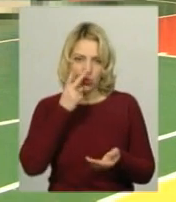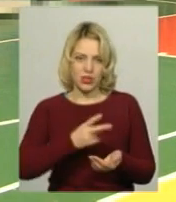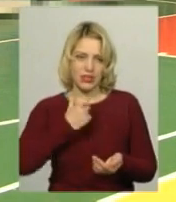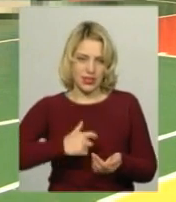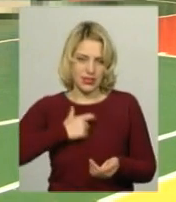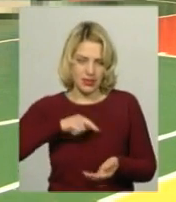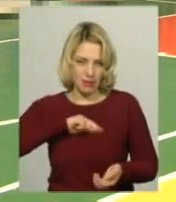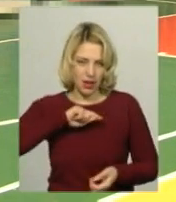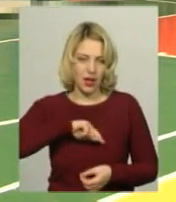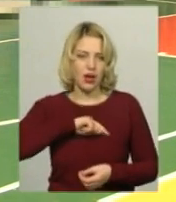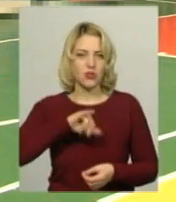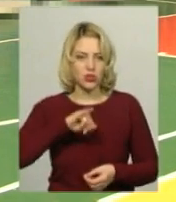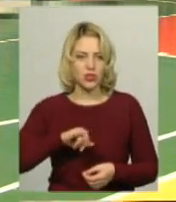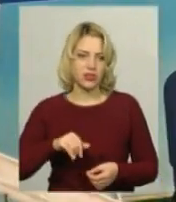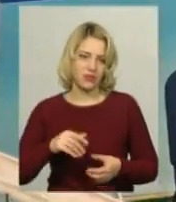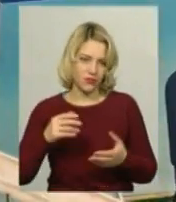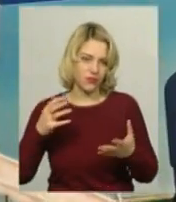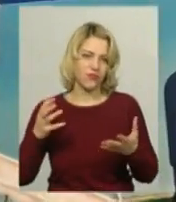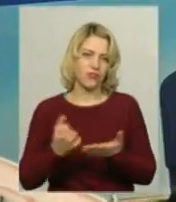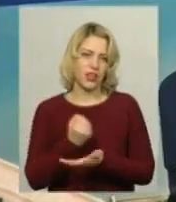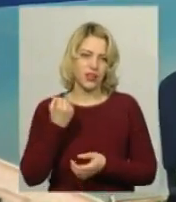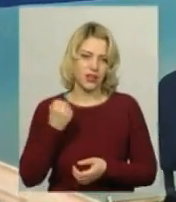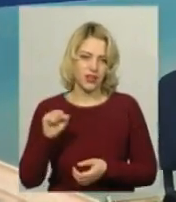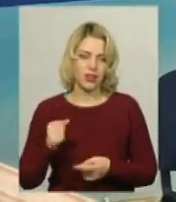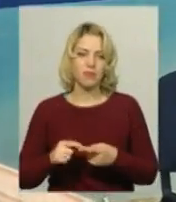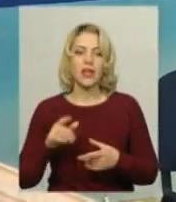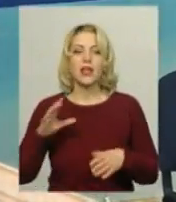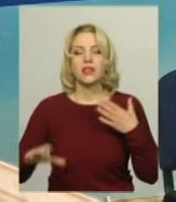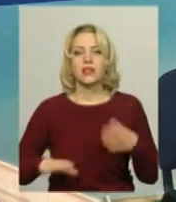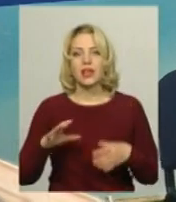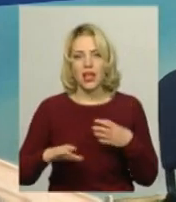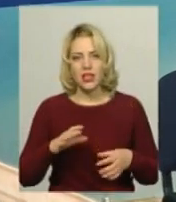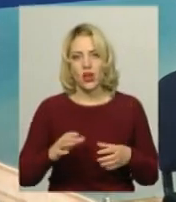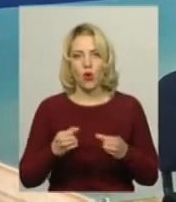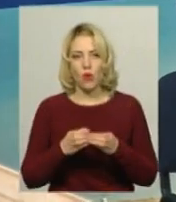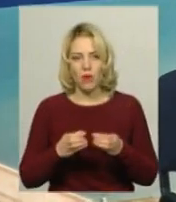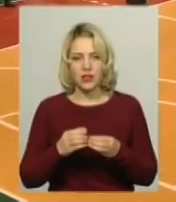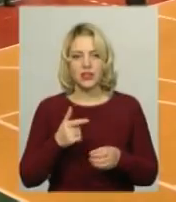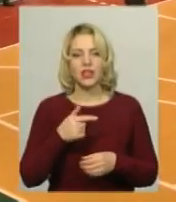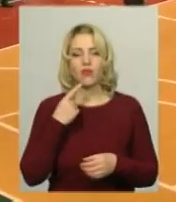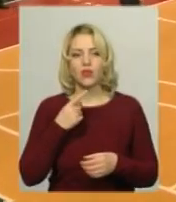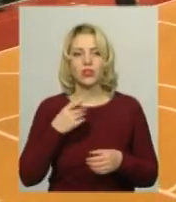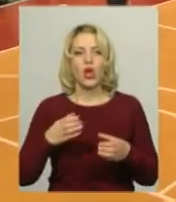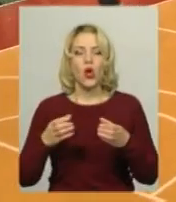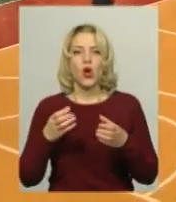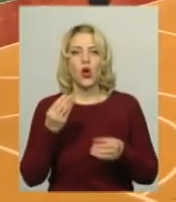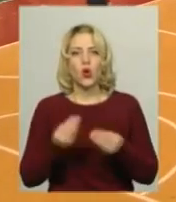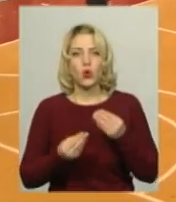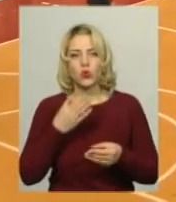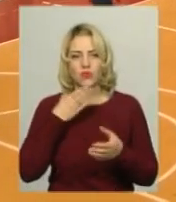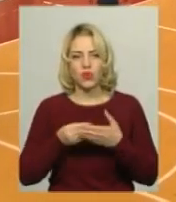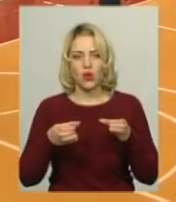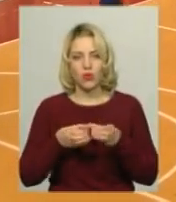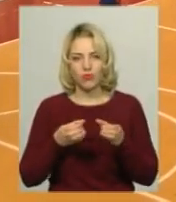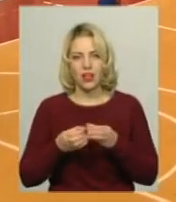показали характер і на характері виграли. Тренер команди «Волинь-Університет» Богуслав Галицький каже, гру своєї команди оцінює на